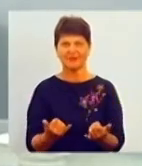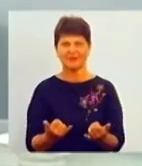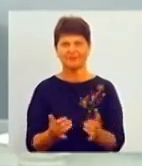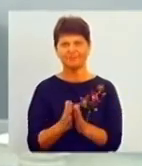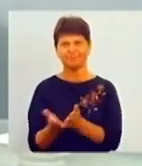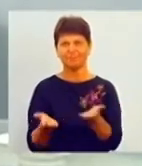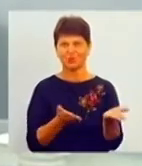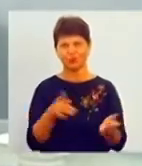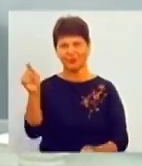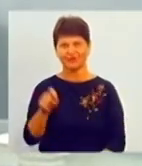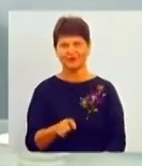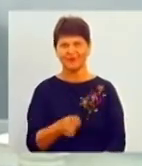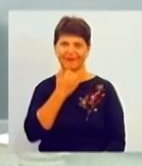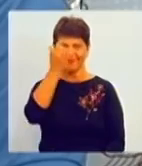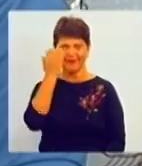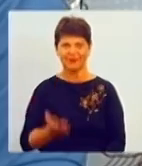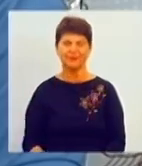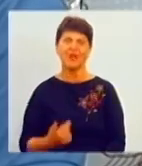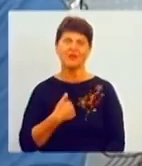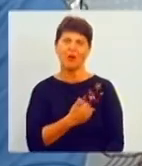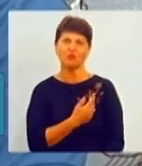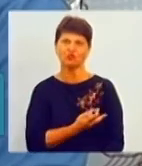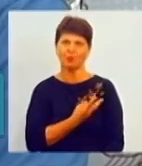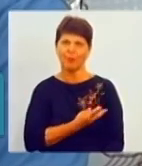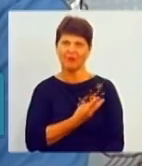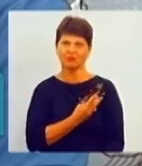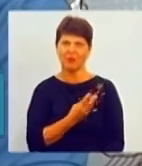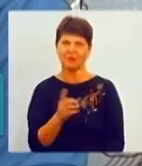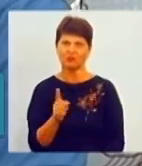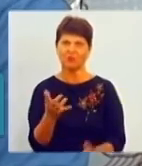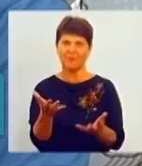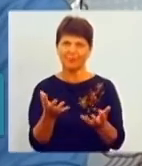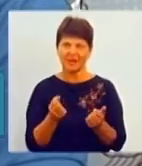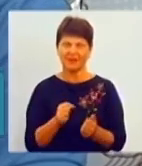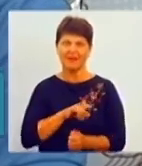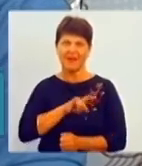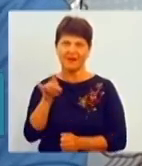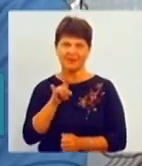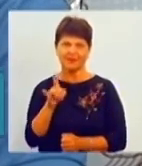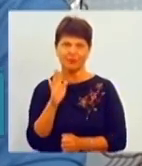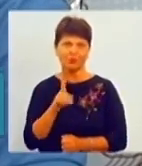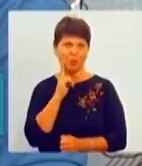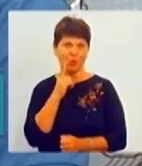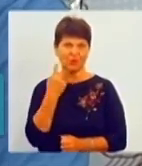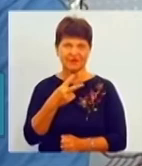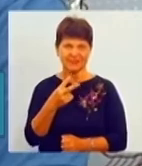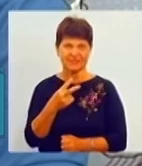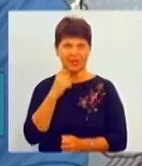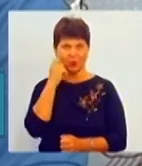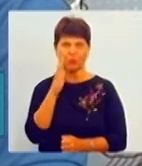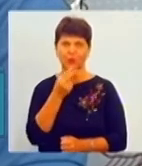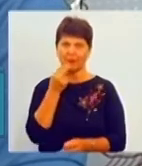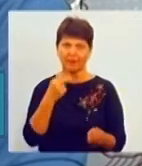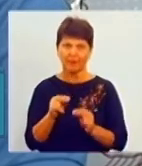приїжджайте. Я хочу побажати, щоб все-таки прийняли ці літаки, якщо будуть молодші 20 років, це буде краще, щоб